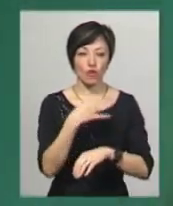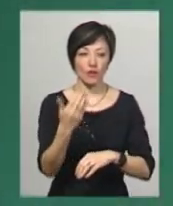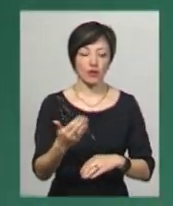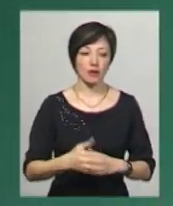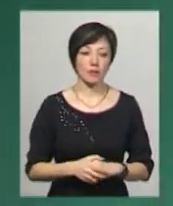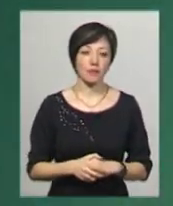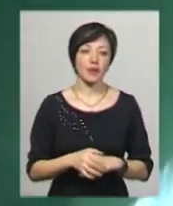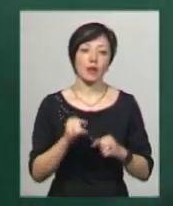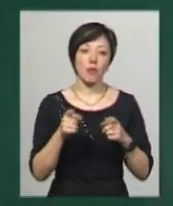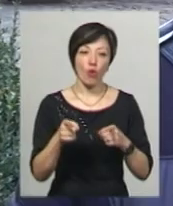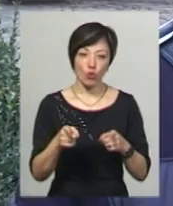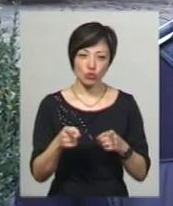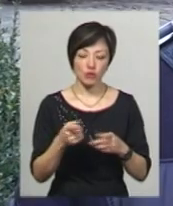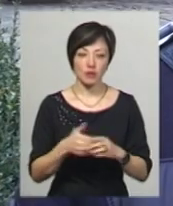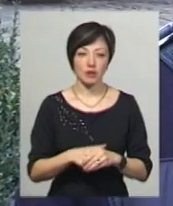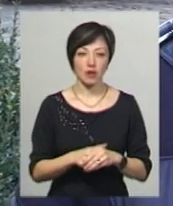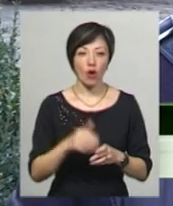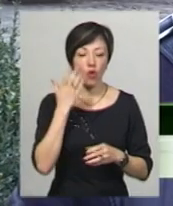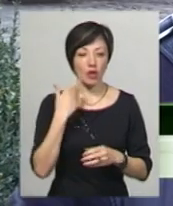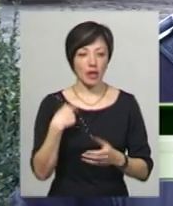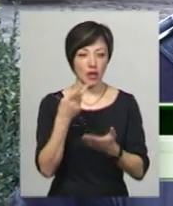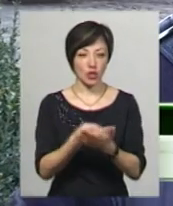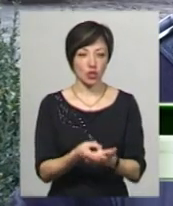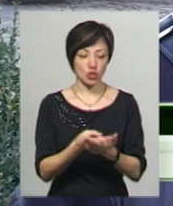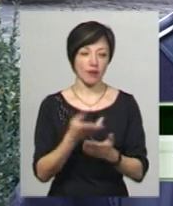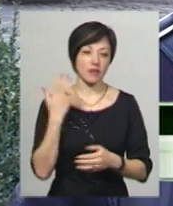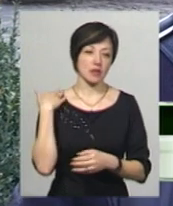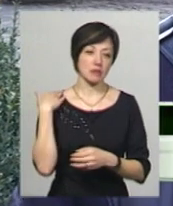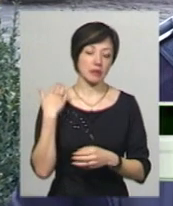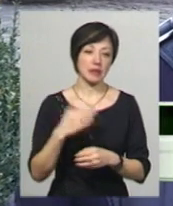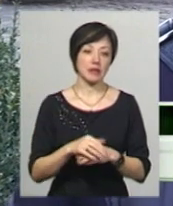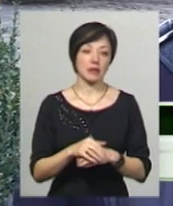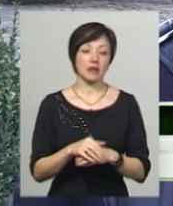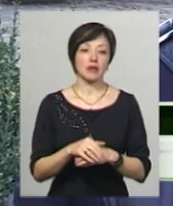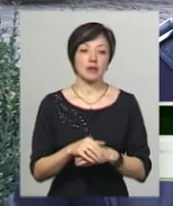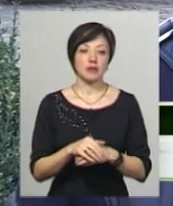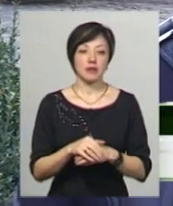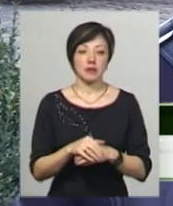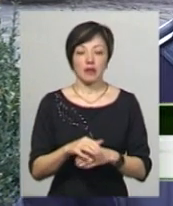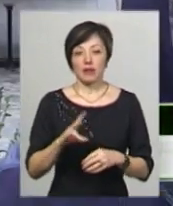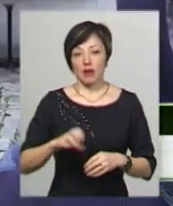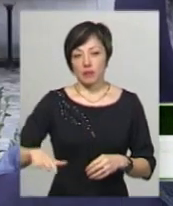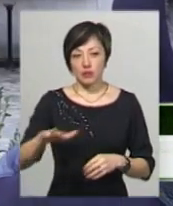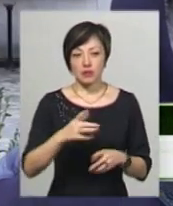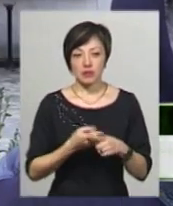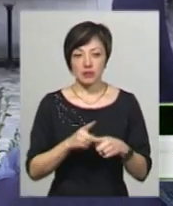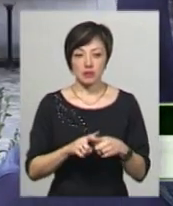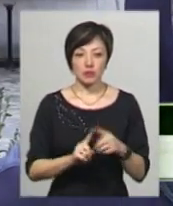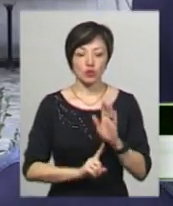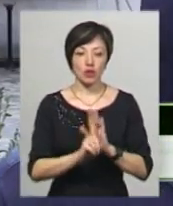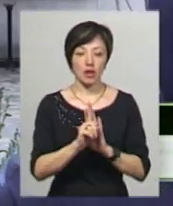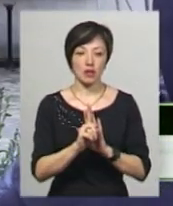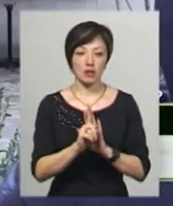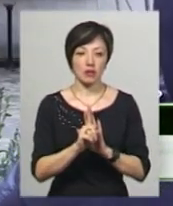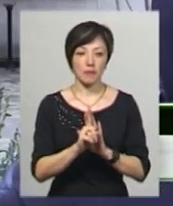Осідлевича, та погрожували йому. Коли я лежав вже на спині, на площадці, почали